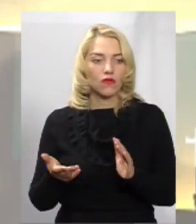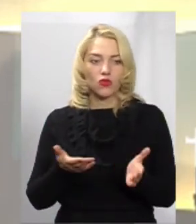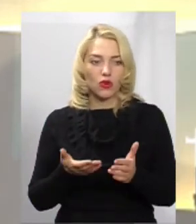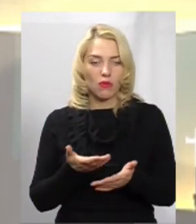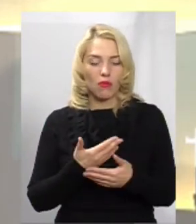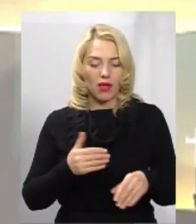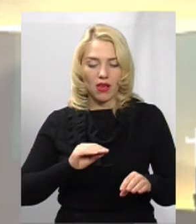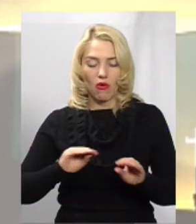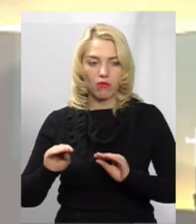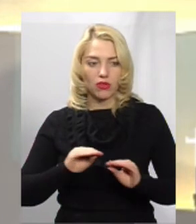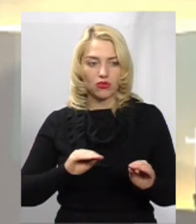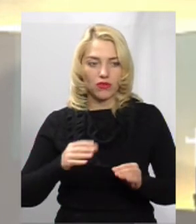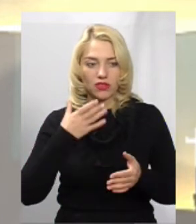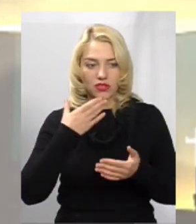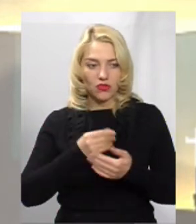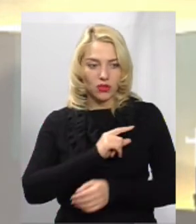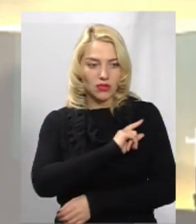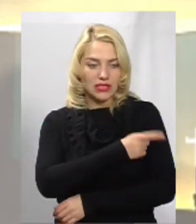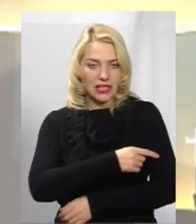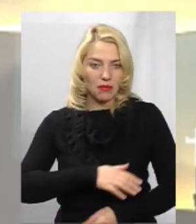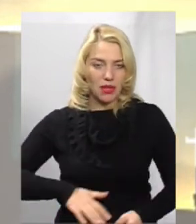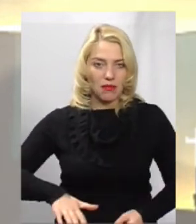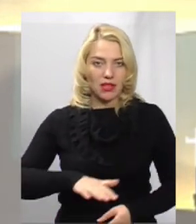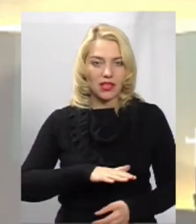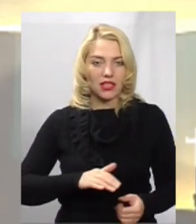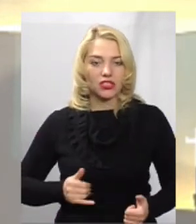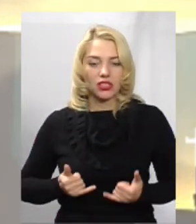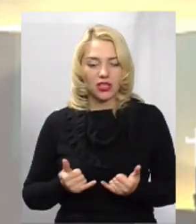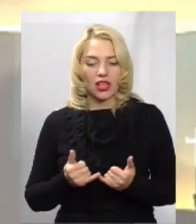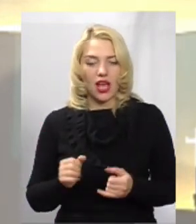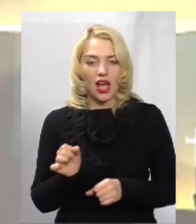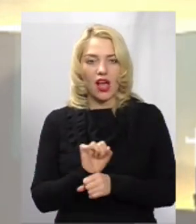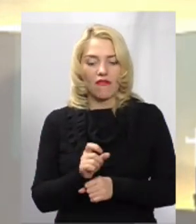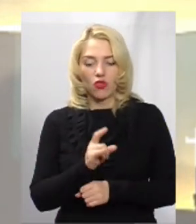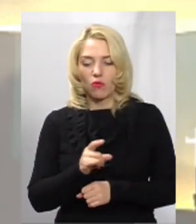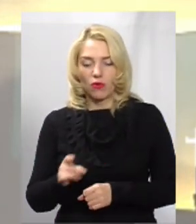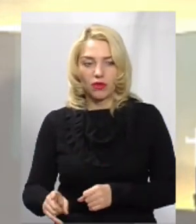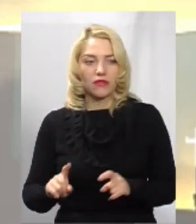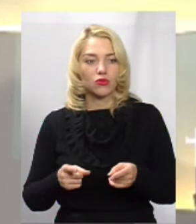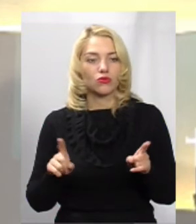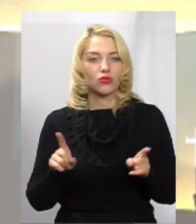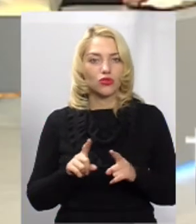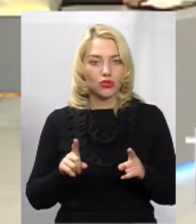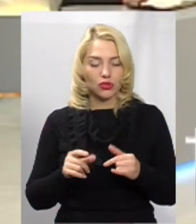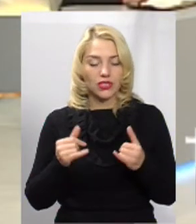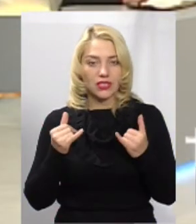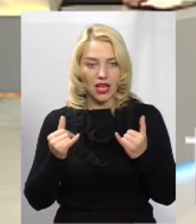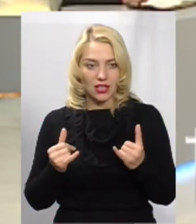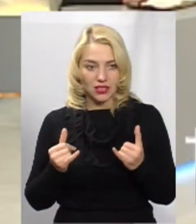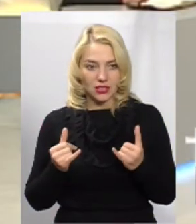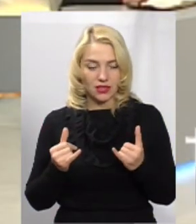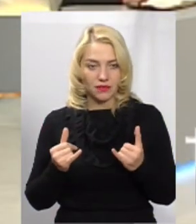ми облаштували своїми силами майданчик для автомобілів, тому, що зараз